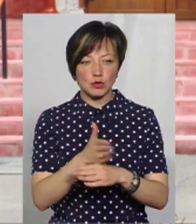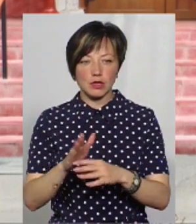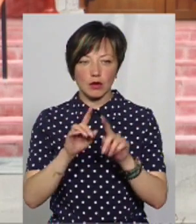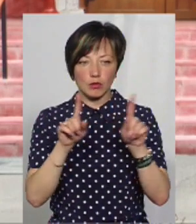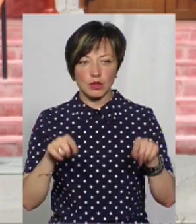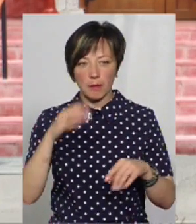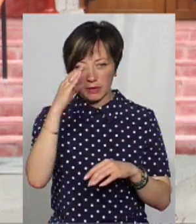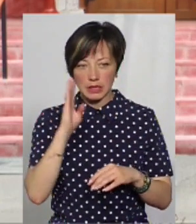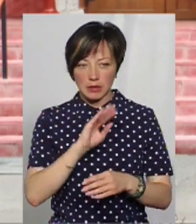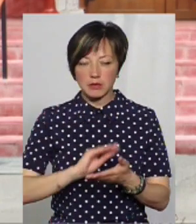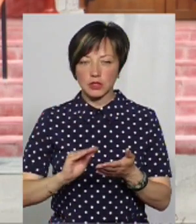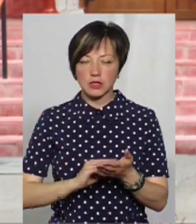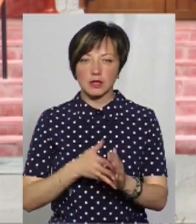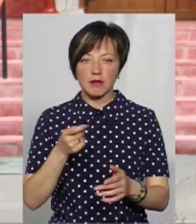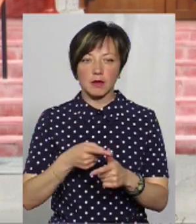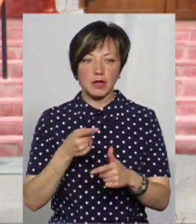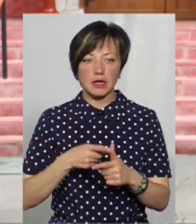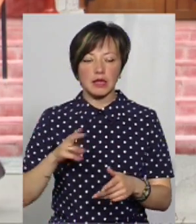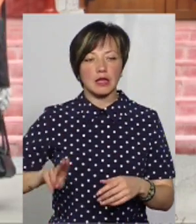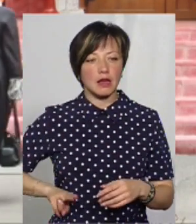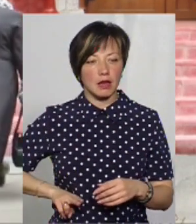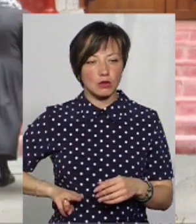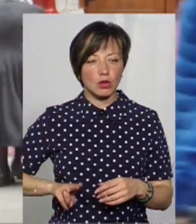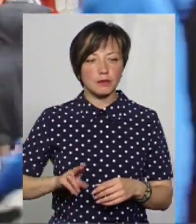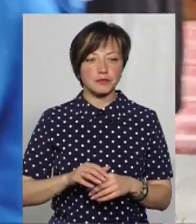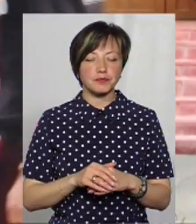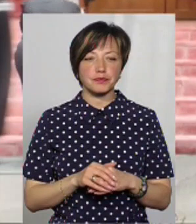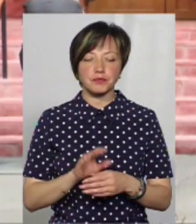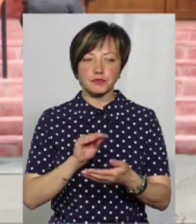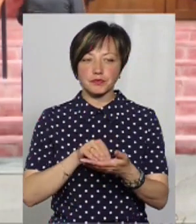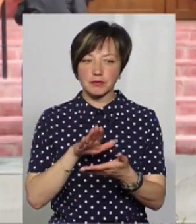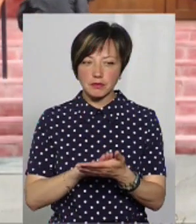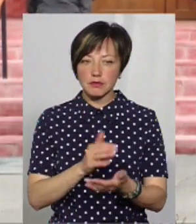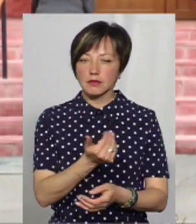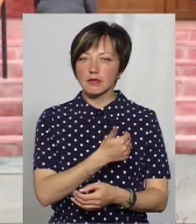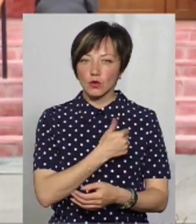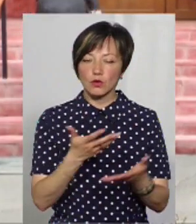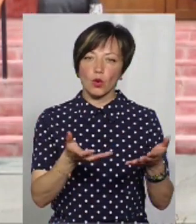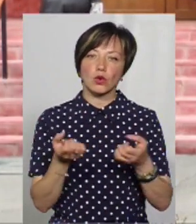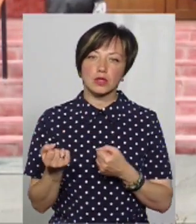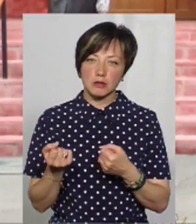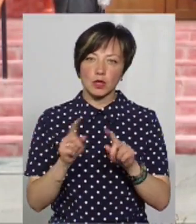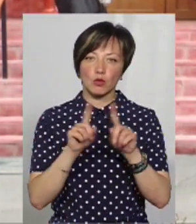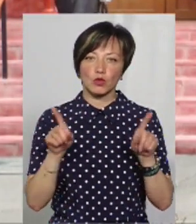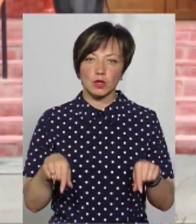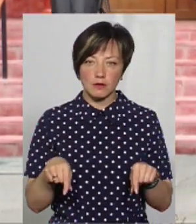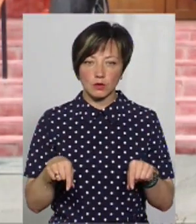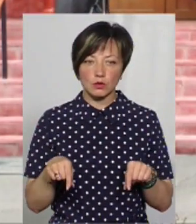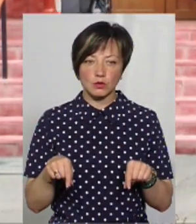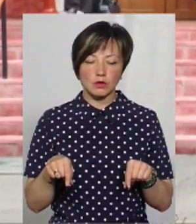путівки. Батьки пишуть заяву на ім'я директора, де прописують, що вони хочуть отримати путівку